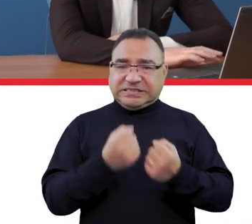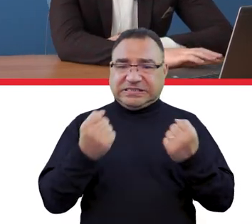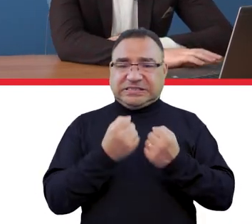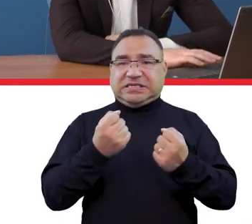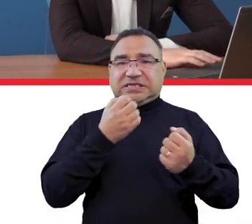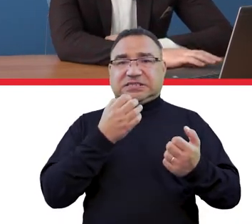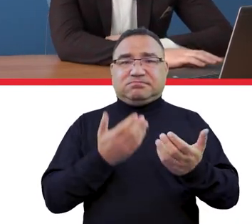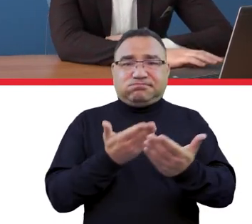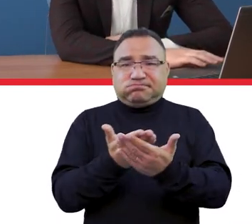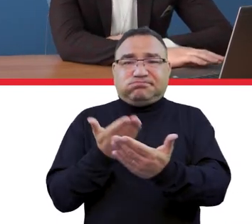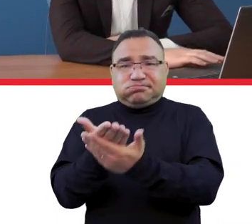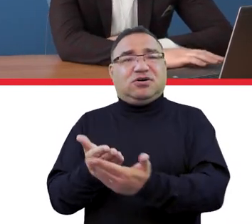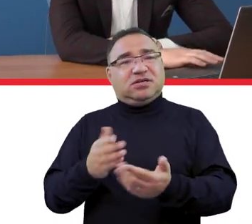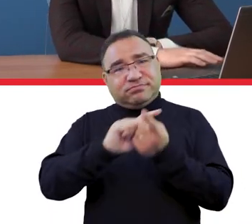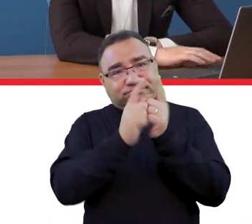formę pytań i podań.